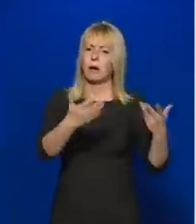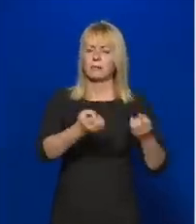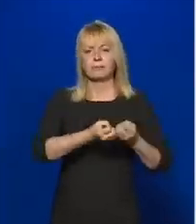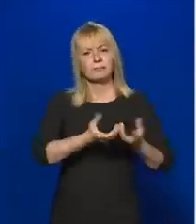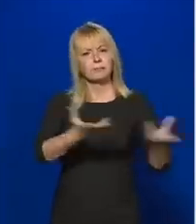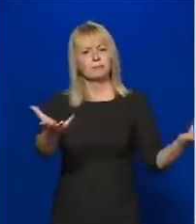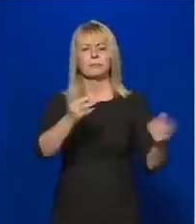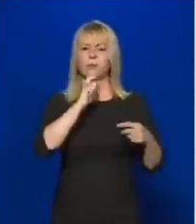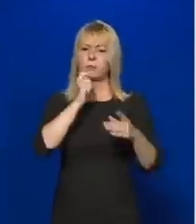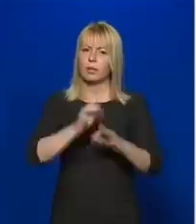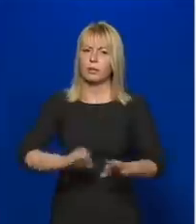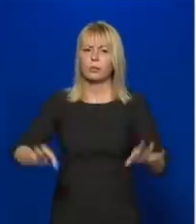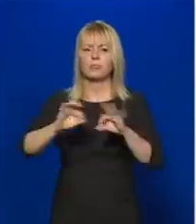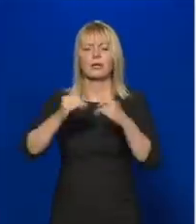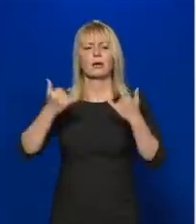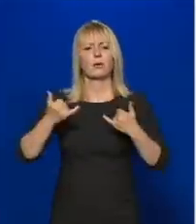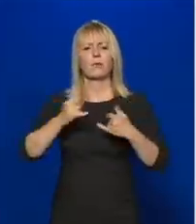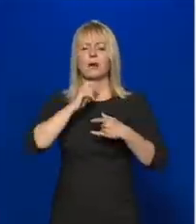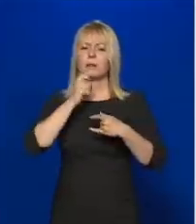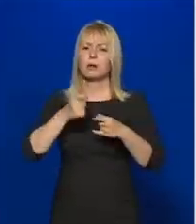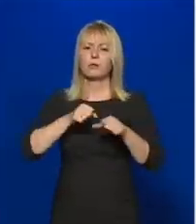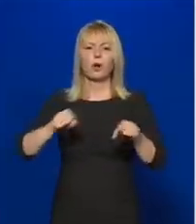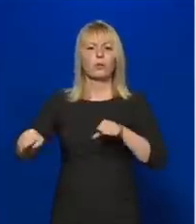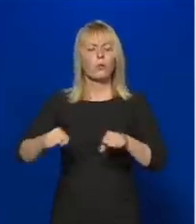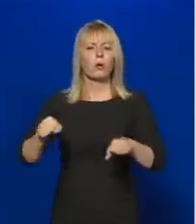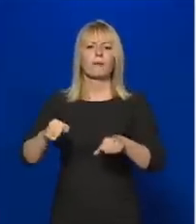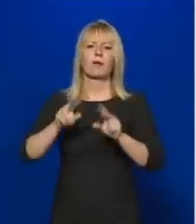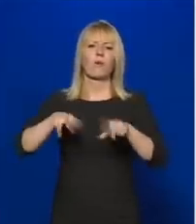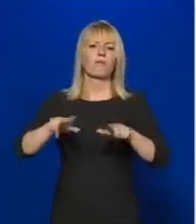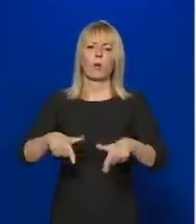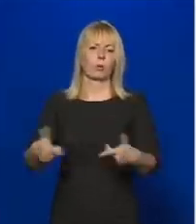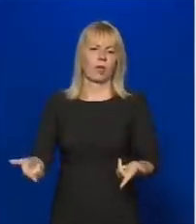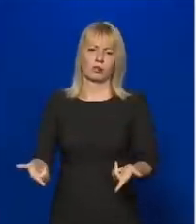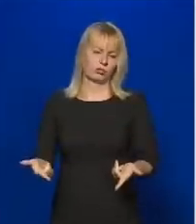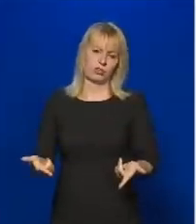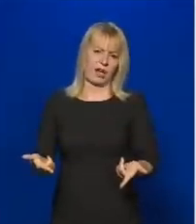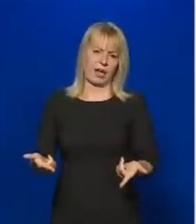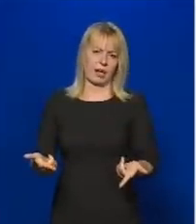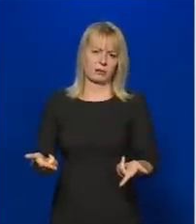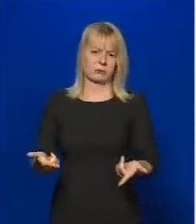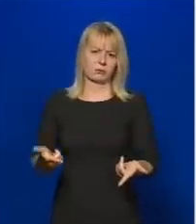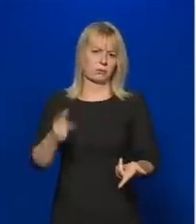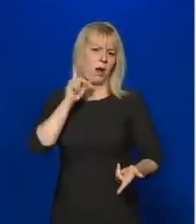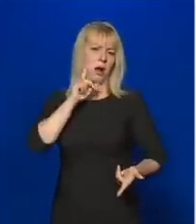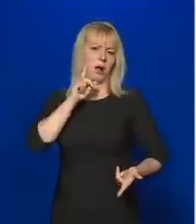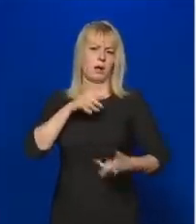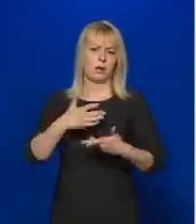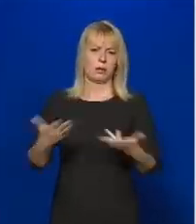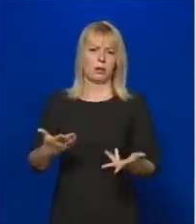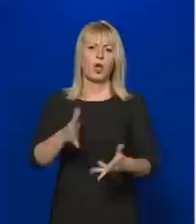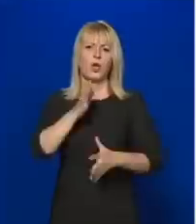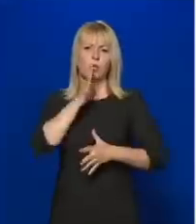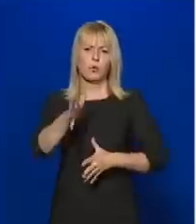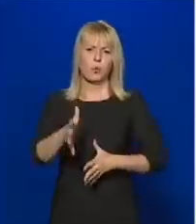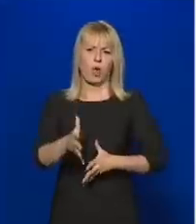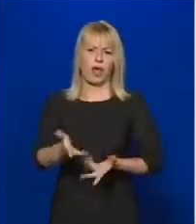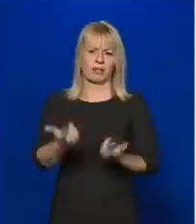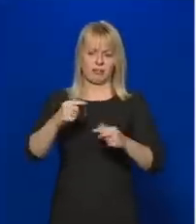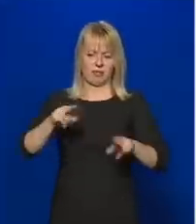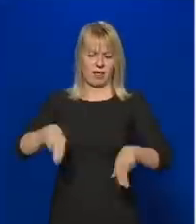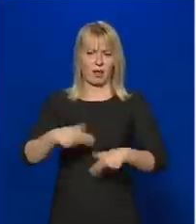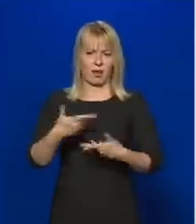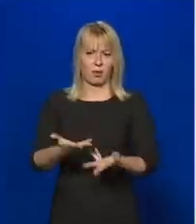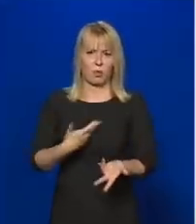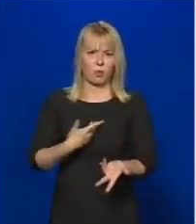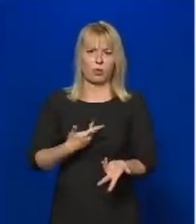hogy Magyarországról és a jelenlegi magyar kormányról valótlanságokat, ha lehetséges, akkor gyűlölettel nyilatkozzanak azok,